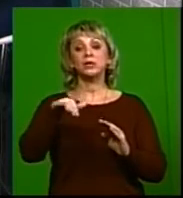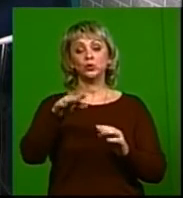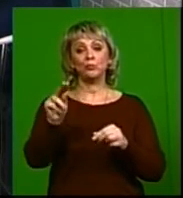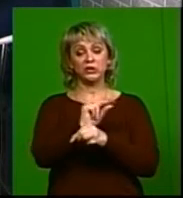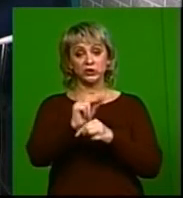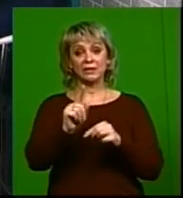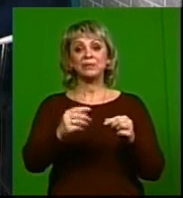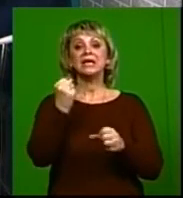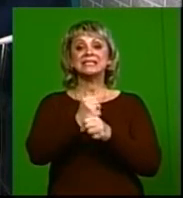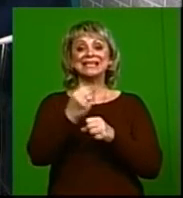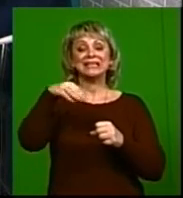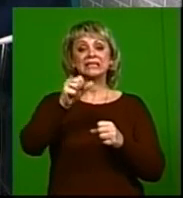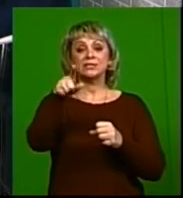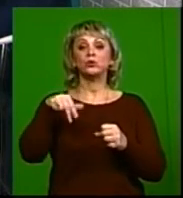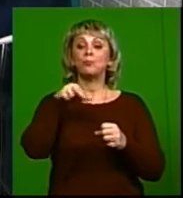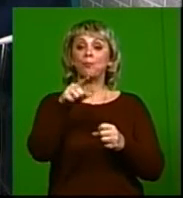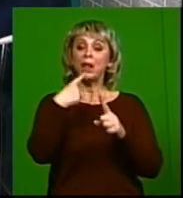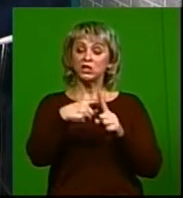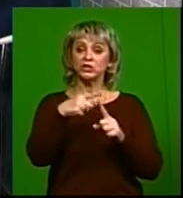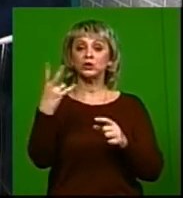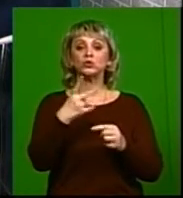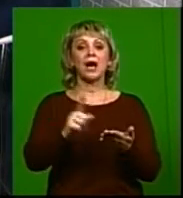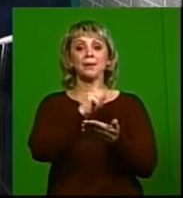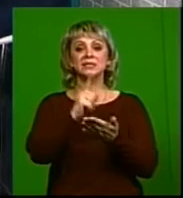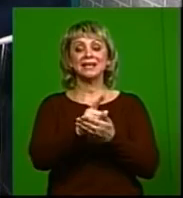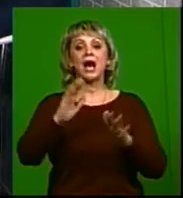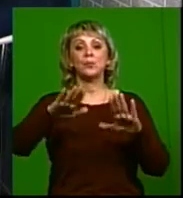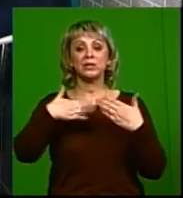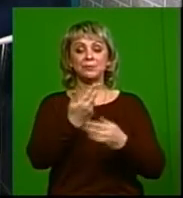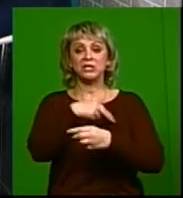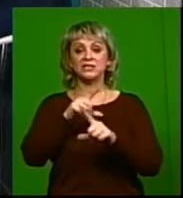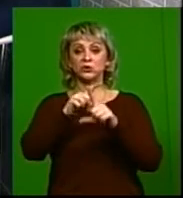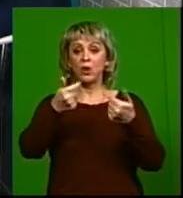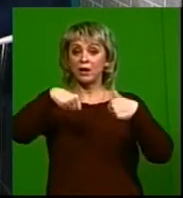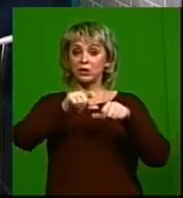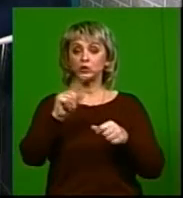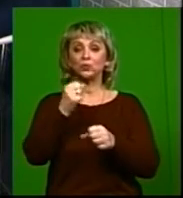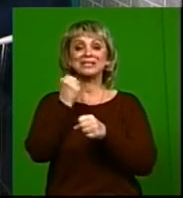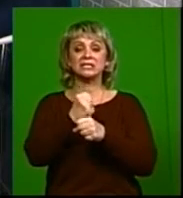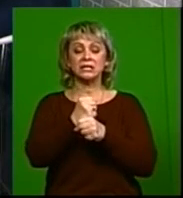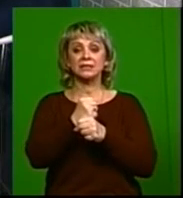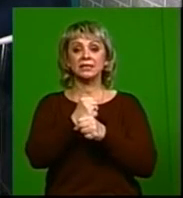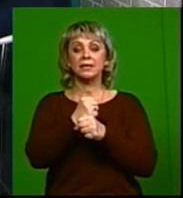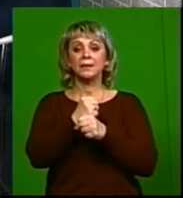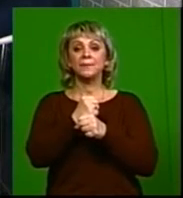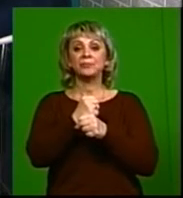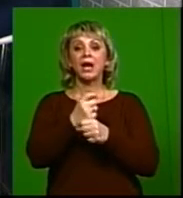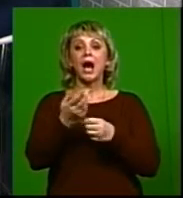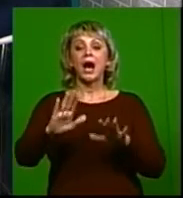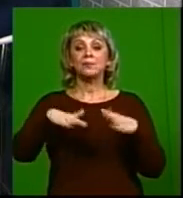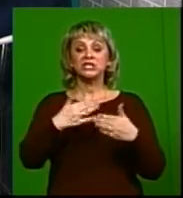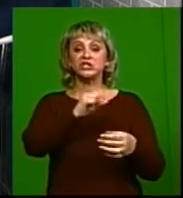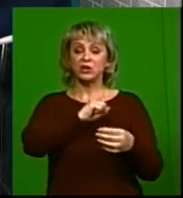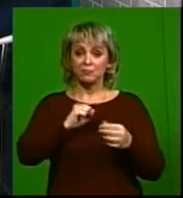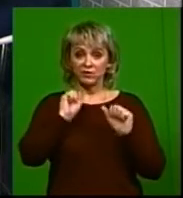Значит, сделал экспресс-тест, если он пошёл положительный, нужно обязательно обратиться в медорганизацию для того, чтобы уже сделать... Какому специалисту? Опять же,